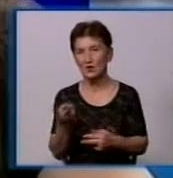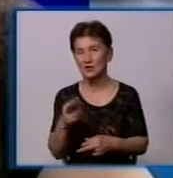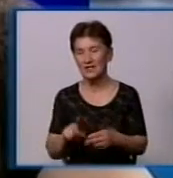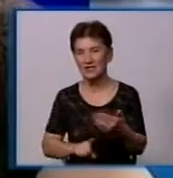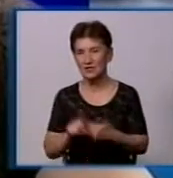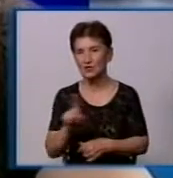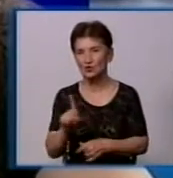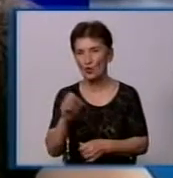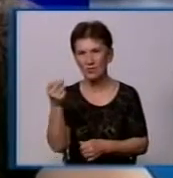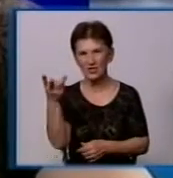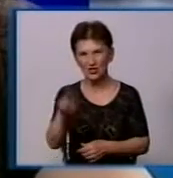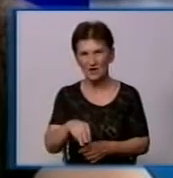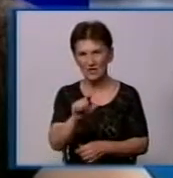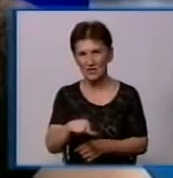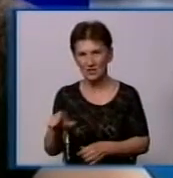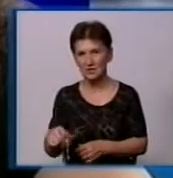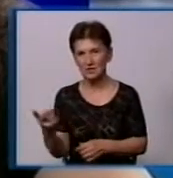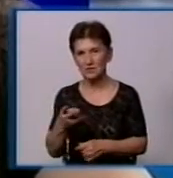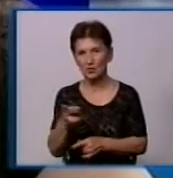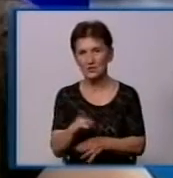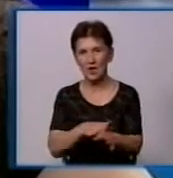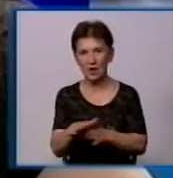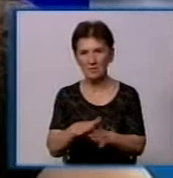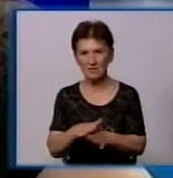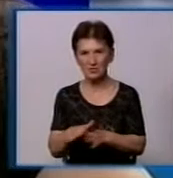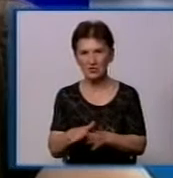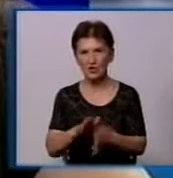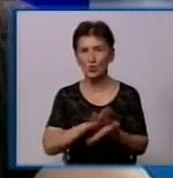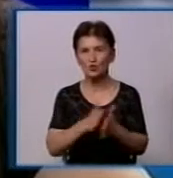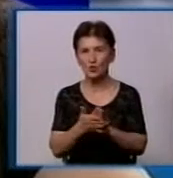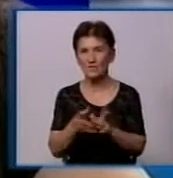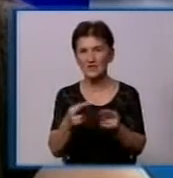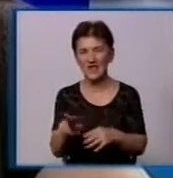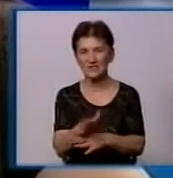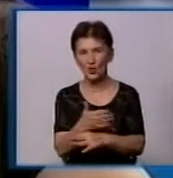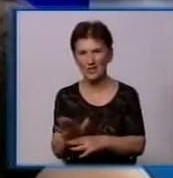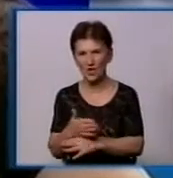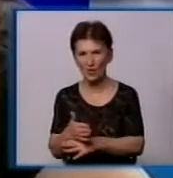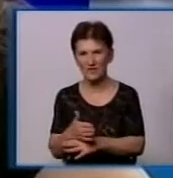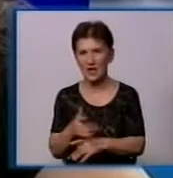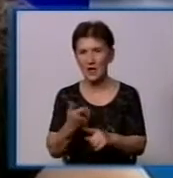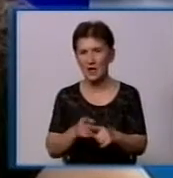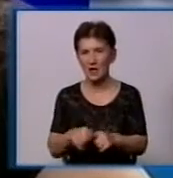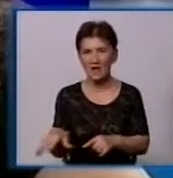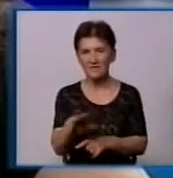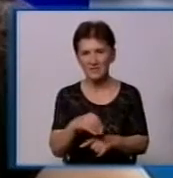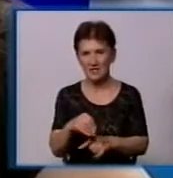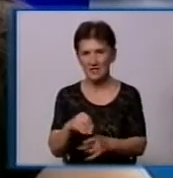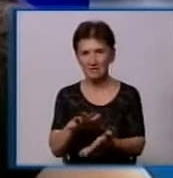щоб штрафувати людей, ну, нужно сначала обеспечити условия для сортировки. То есть, в першу очередь, обеспечити все контейнерні площадки